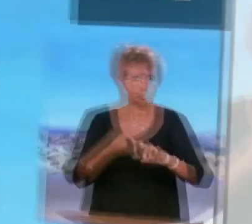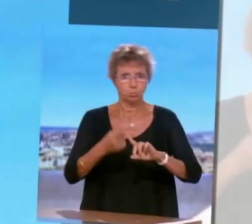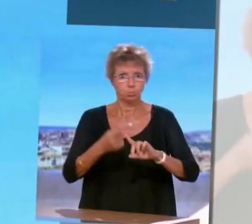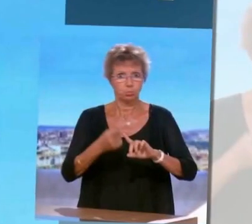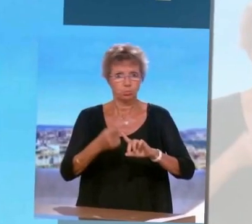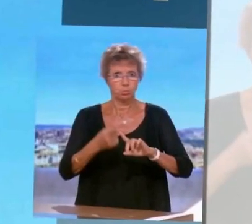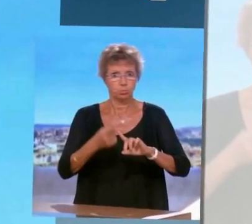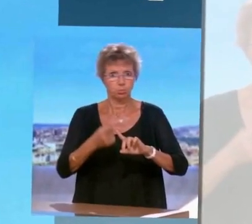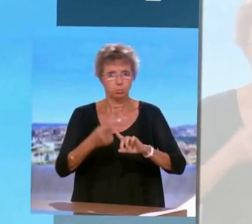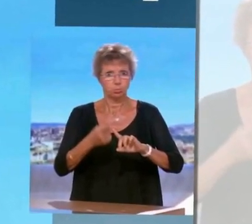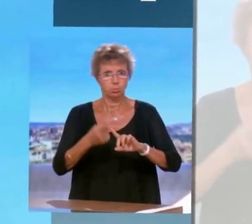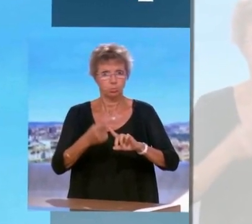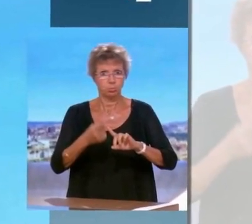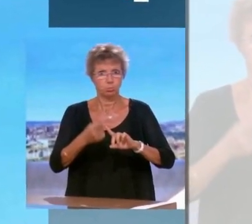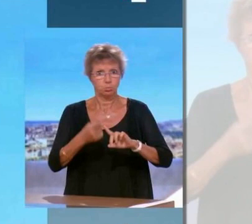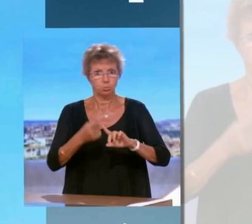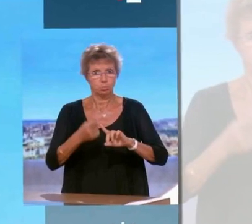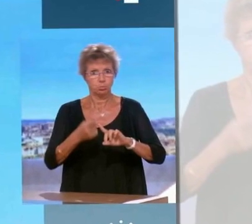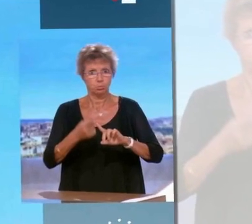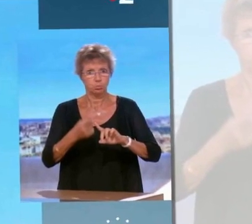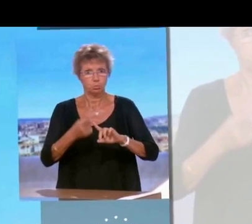Crédit photo capture France 2